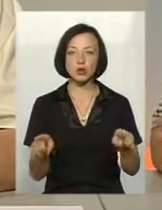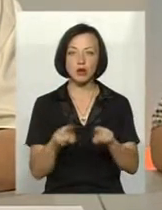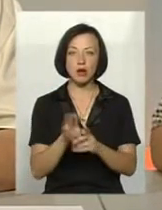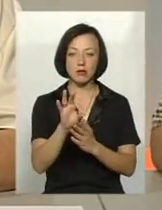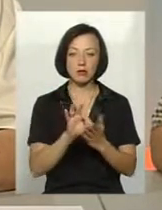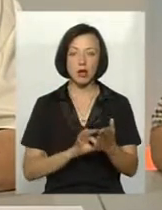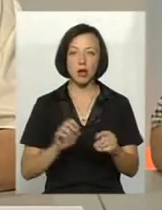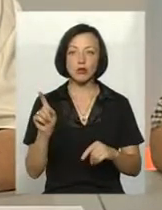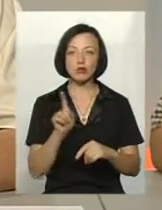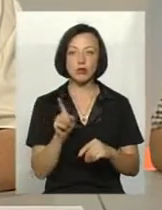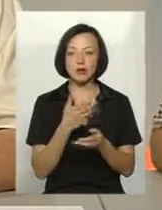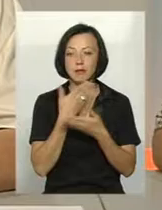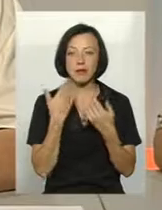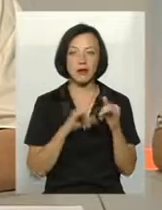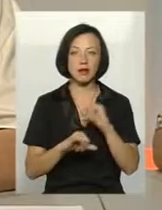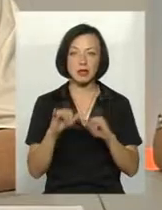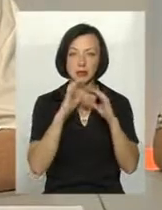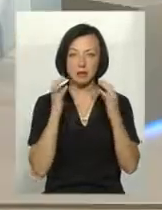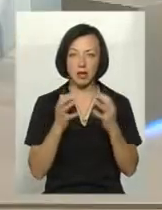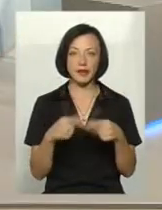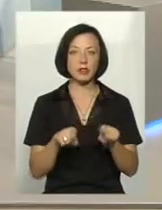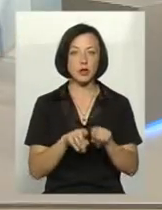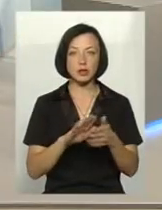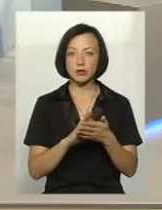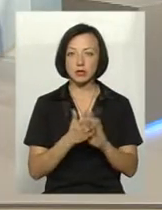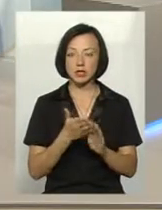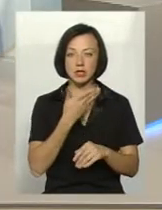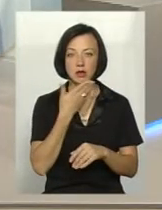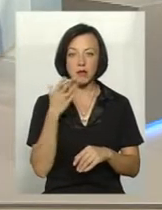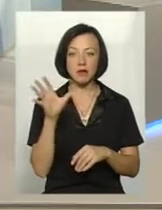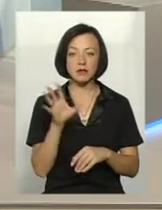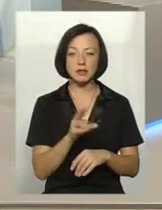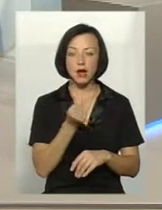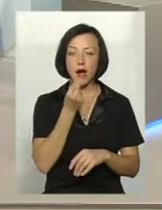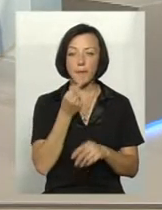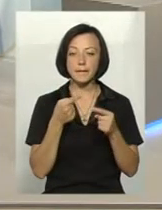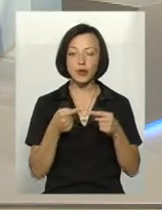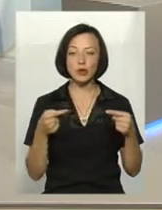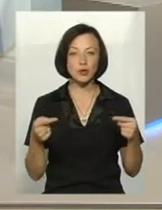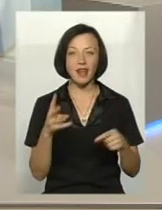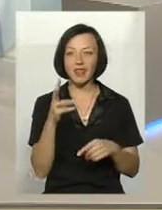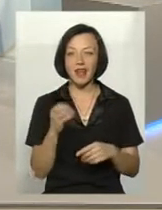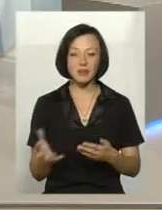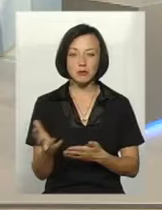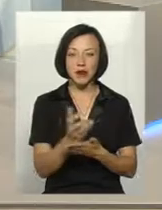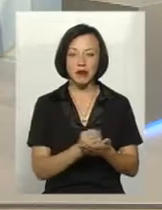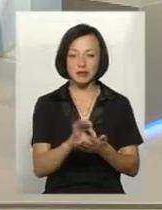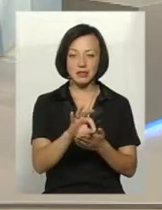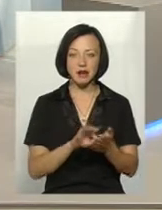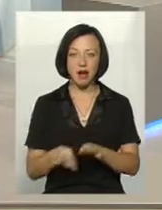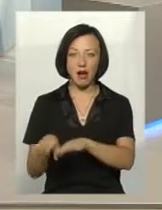бо нема де зберігати. Такої ситуації немає. Продукція, вона ж не збирається разом і